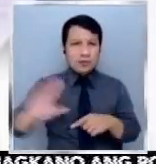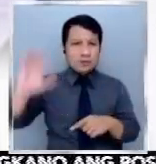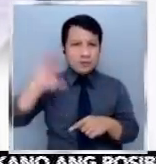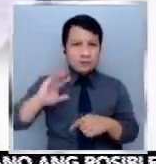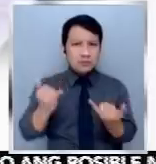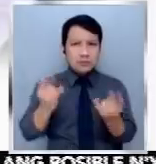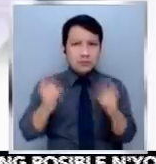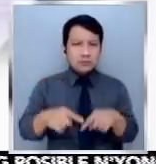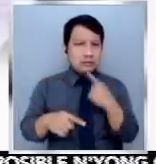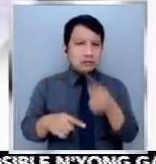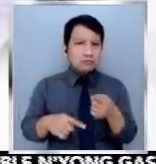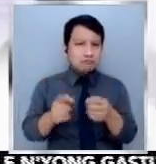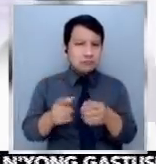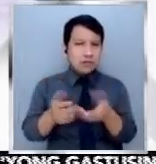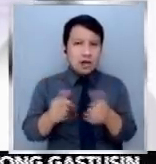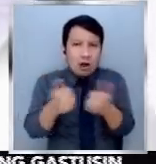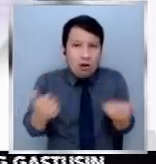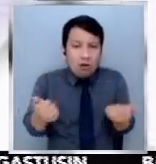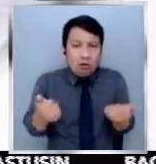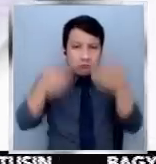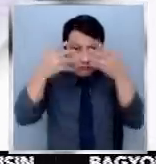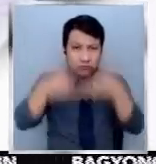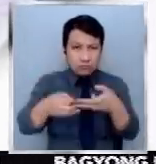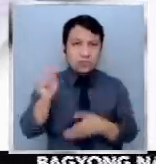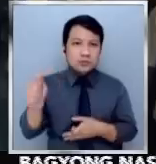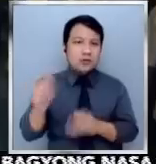masasabi kung paano ito de-desisyonan ng Comelec.